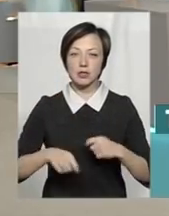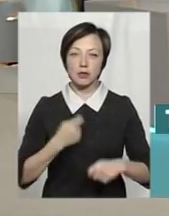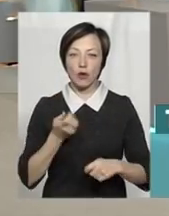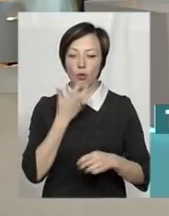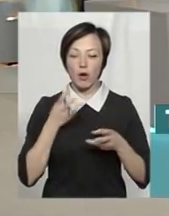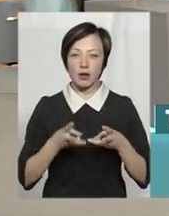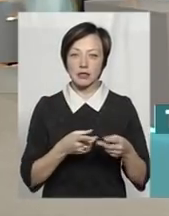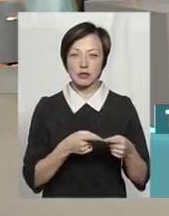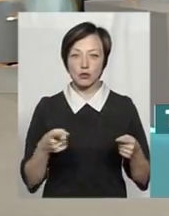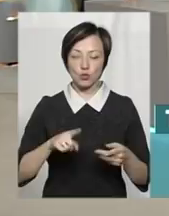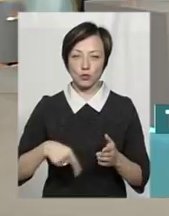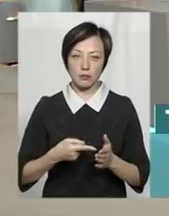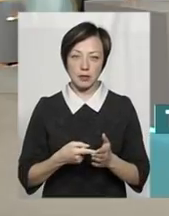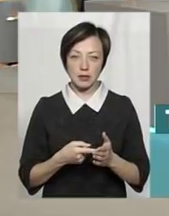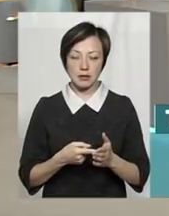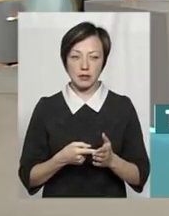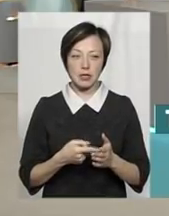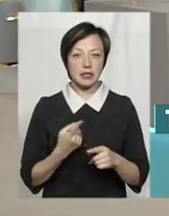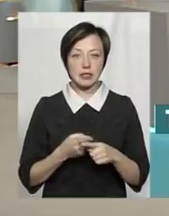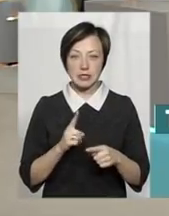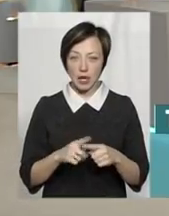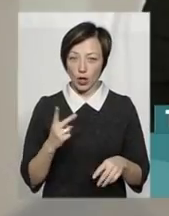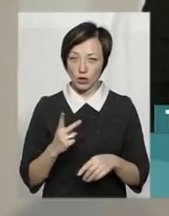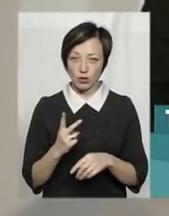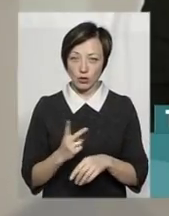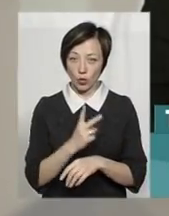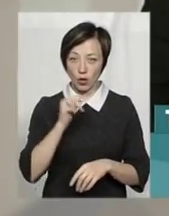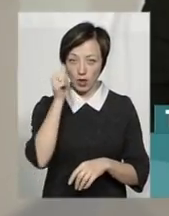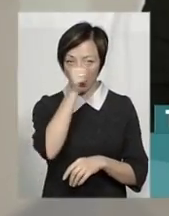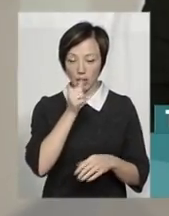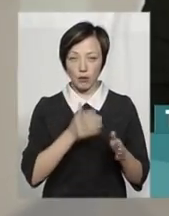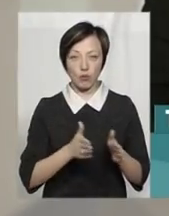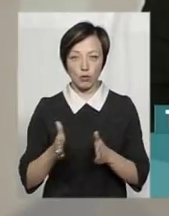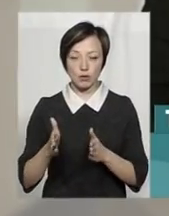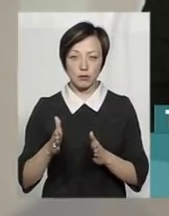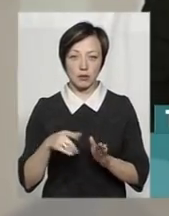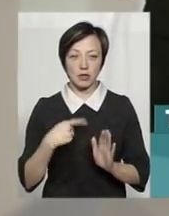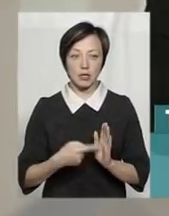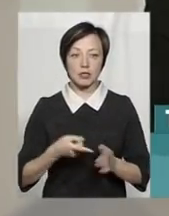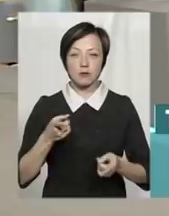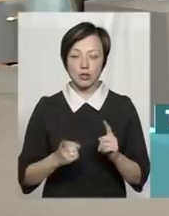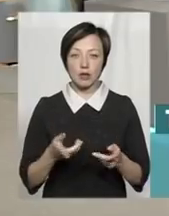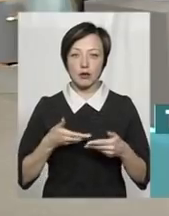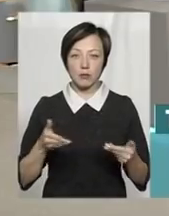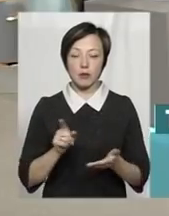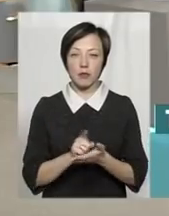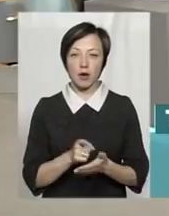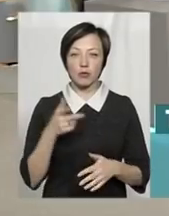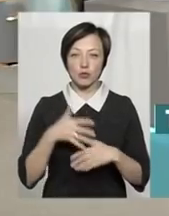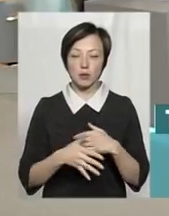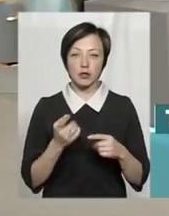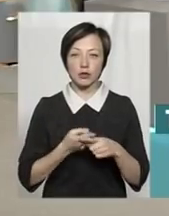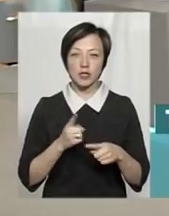сезону в місті? Зауважу, що це вже другий рік поспільною. Звичайно, ми маємо розуміти, що до цієї